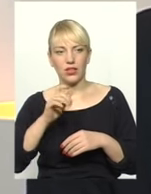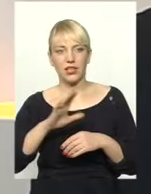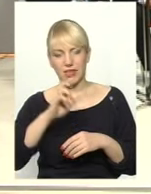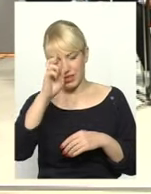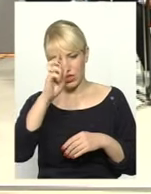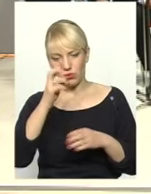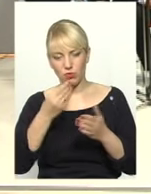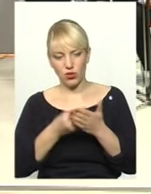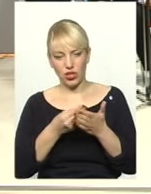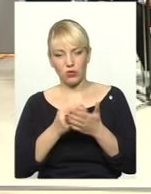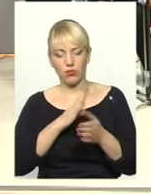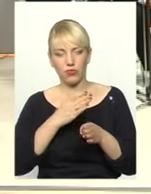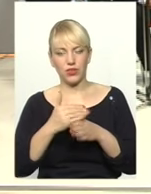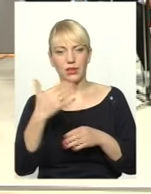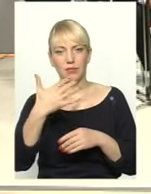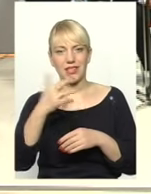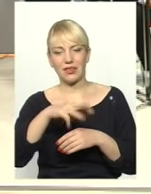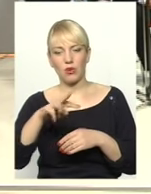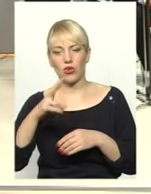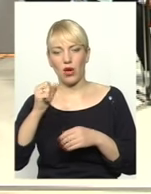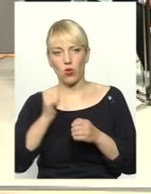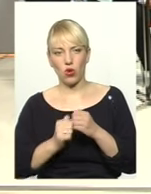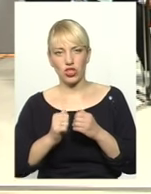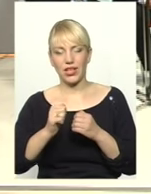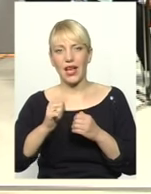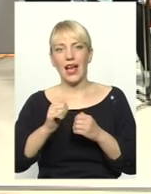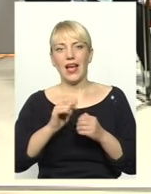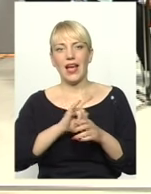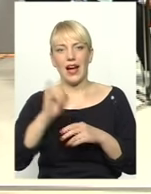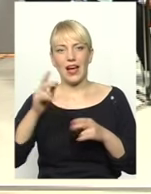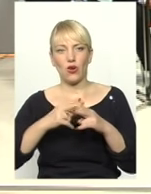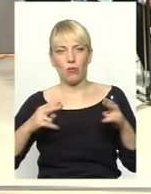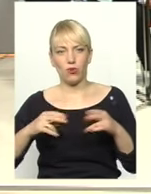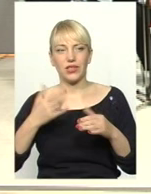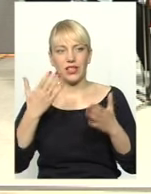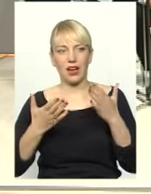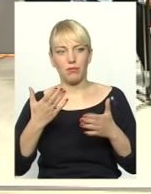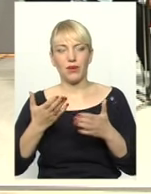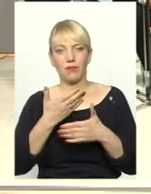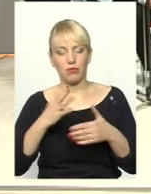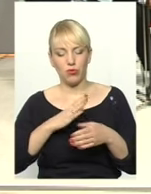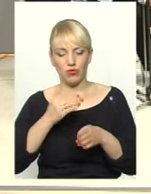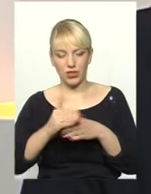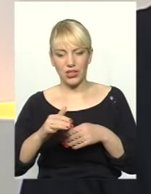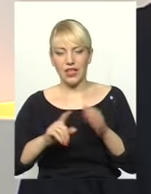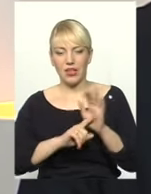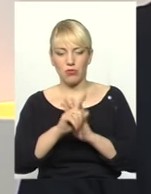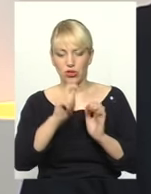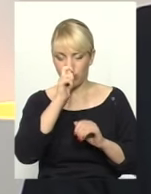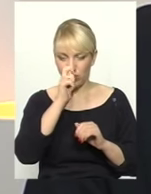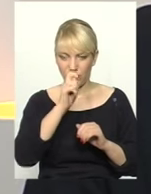держбюджету виділено по 50 мільйонів на кожний аеропорт. Якщо б ми виділили на початку квітня з бюджету обласної ради